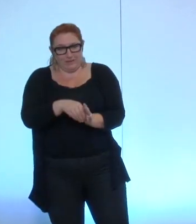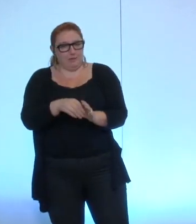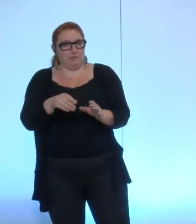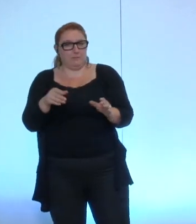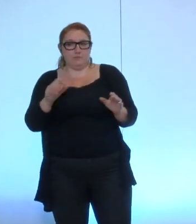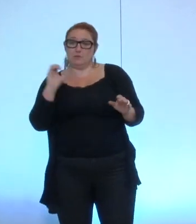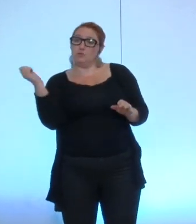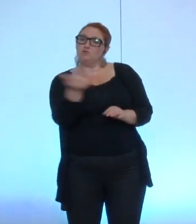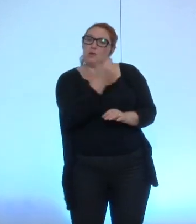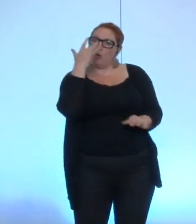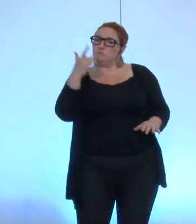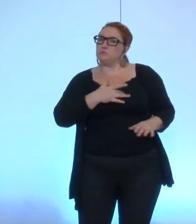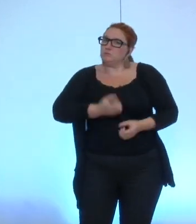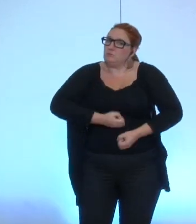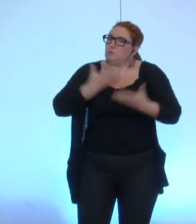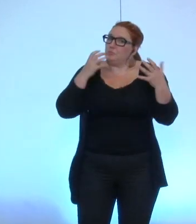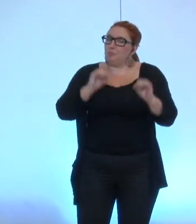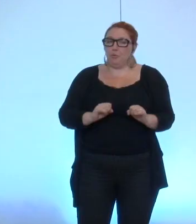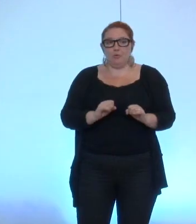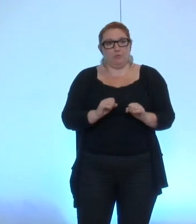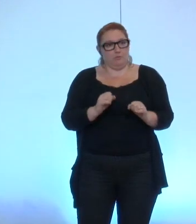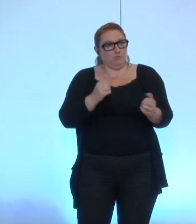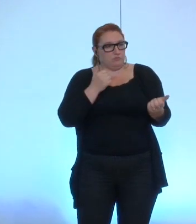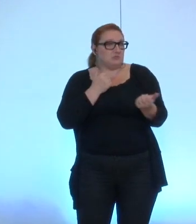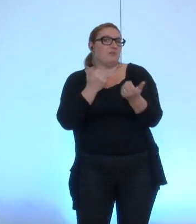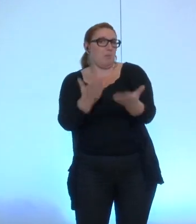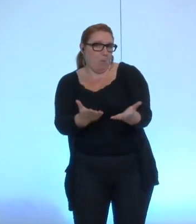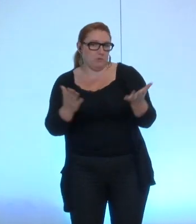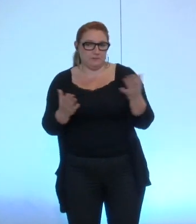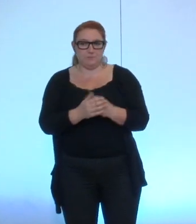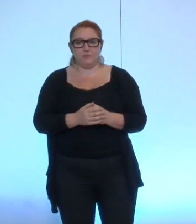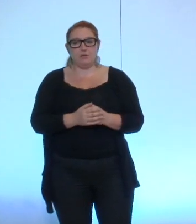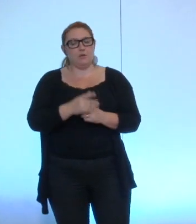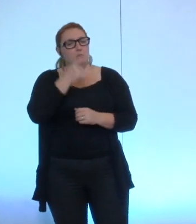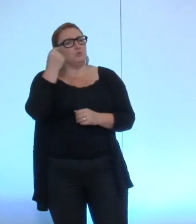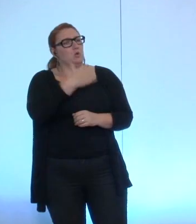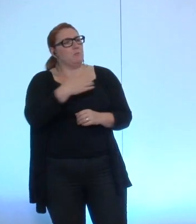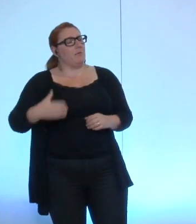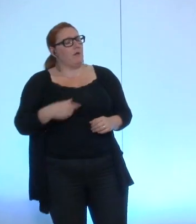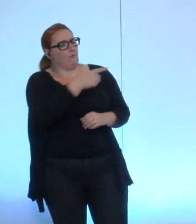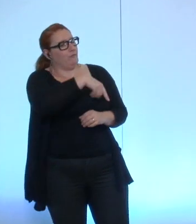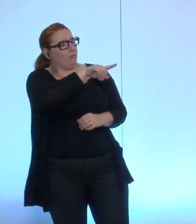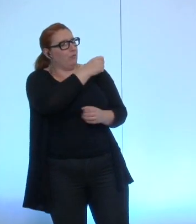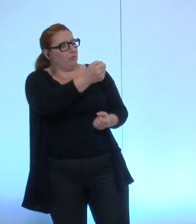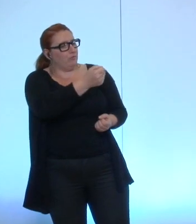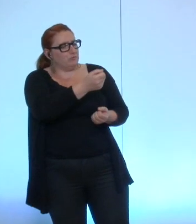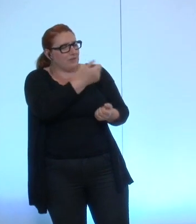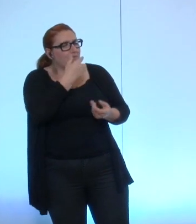sensibilité qui lui est propre. Vous aviez dit, M. le maire, vouloir ouvrir grand les portes et décrisper le débat.